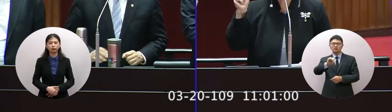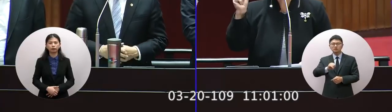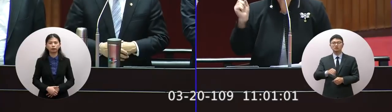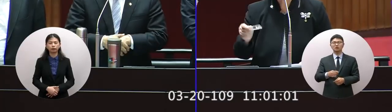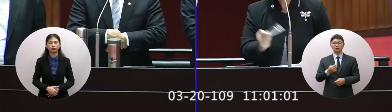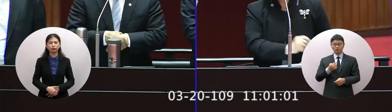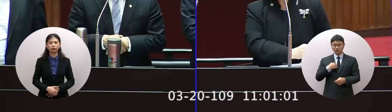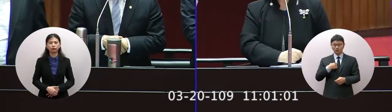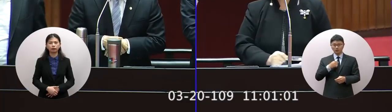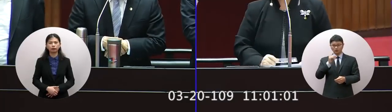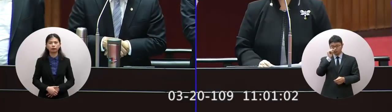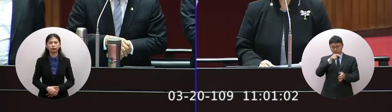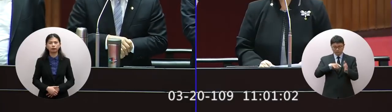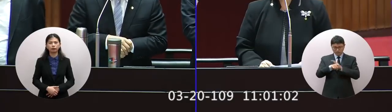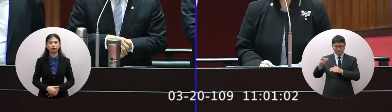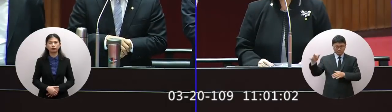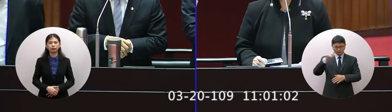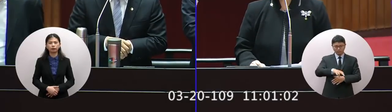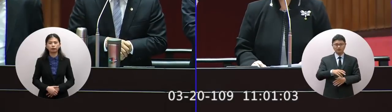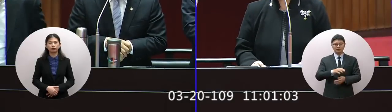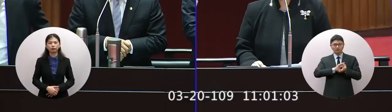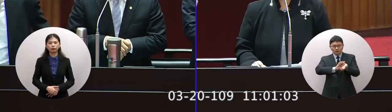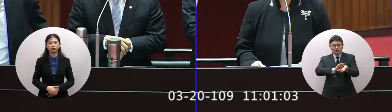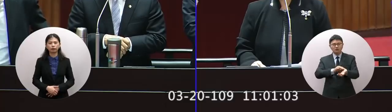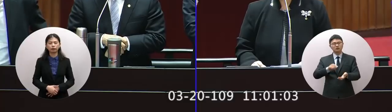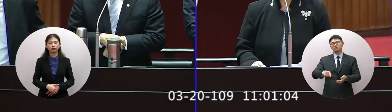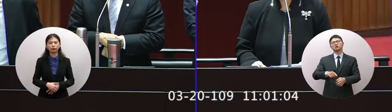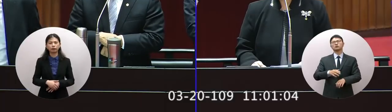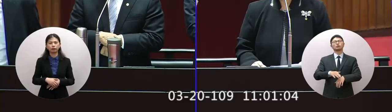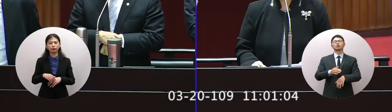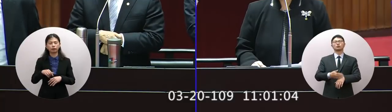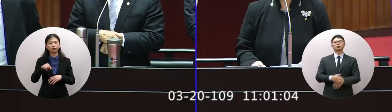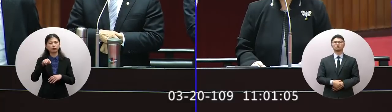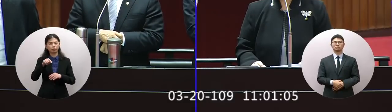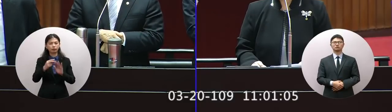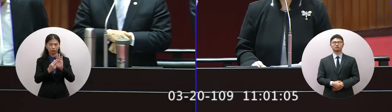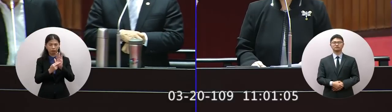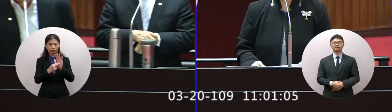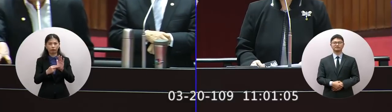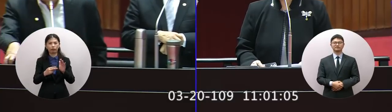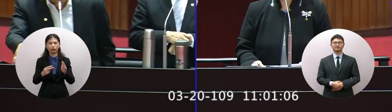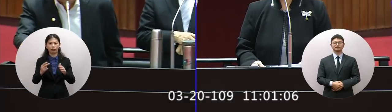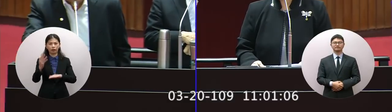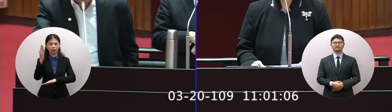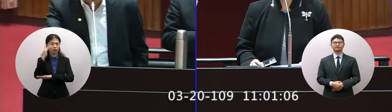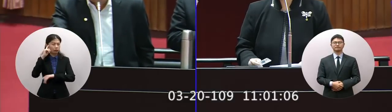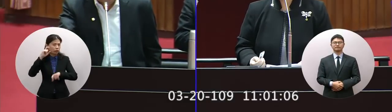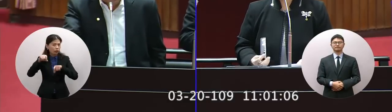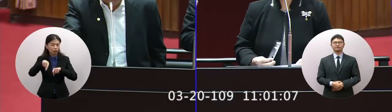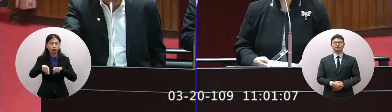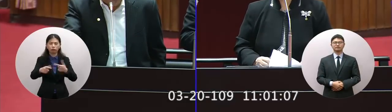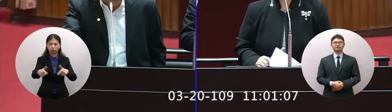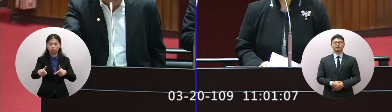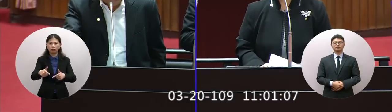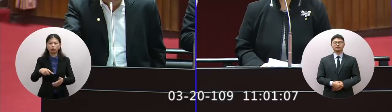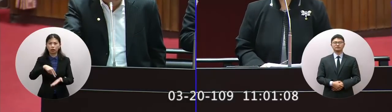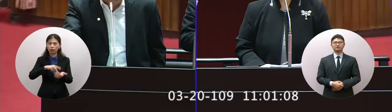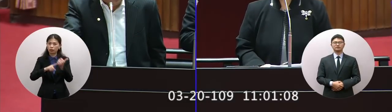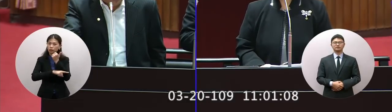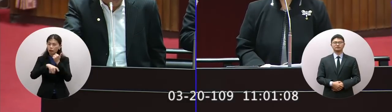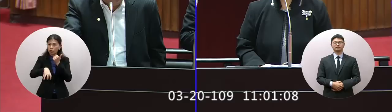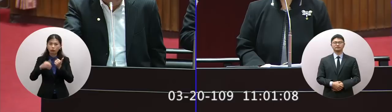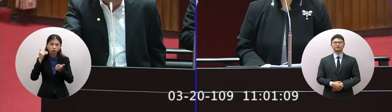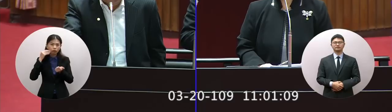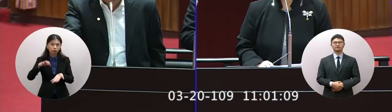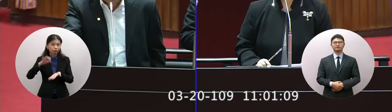全港一張紀片回到看平對不對不過這也不是我們政府的一個政策那立法院有相